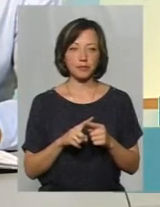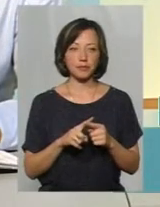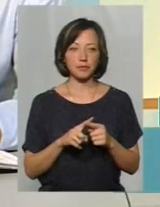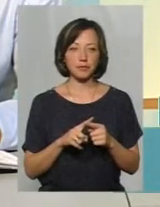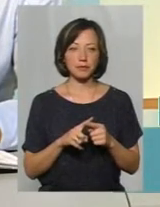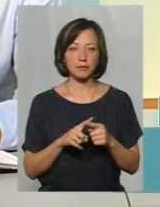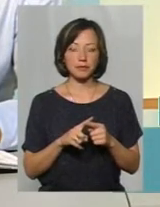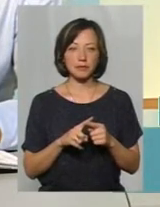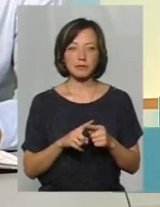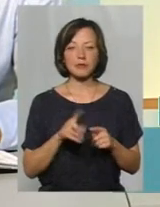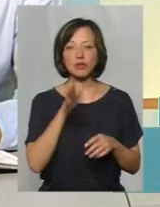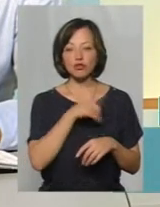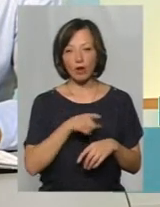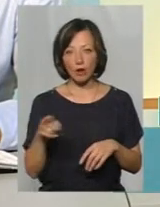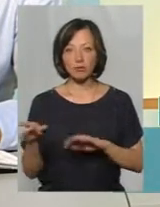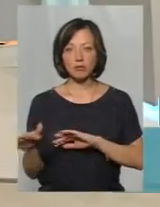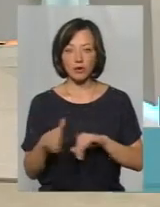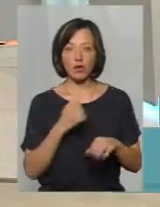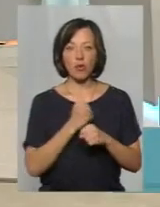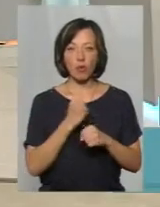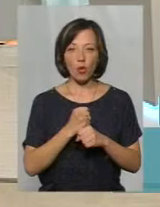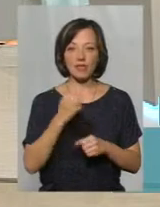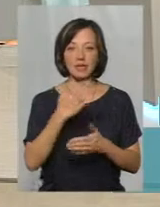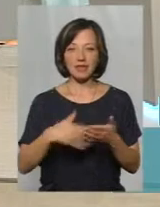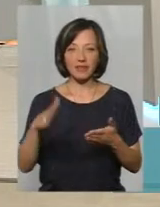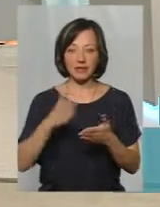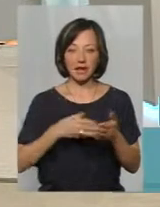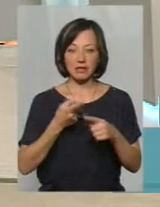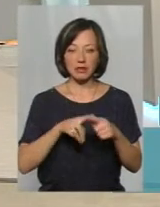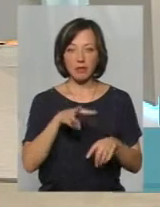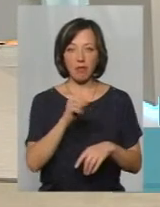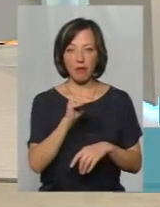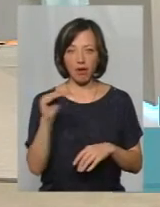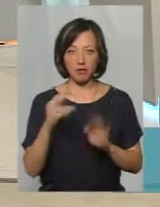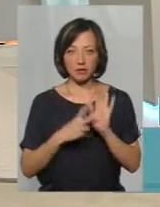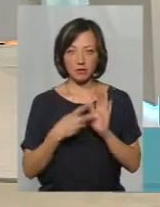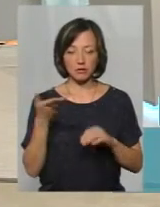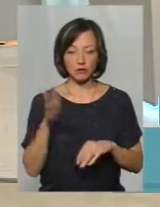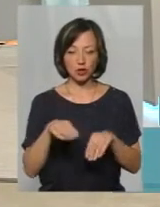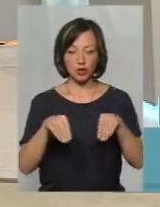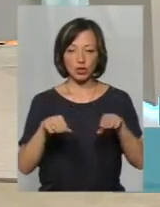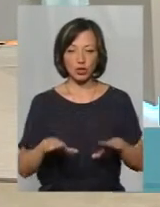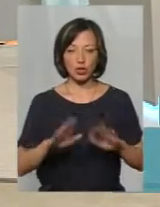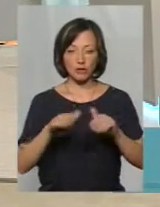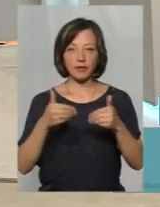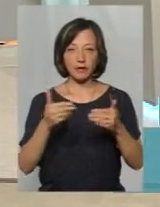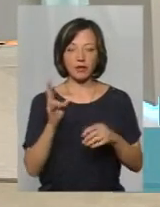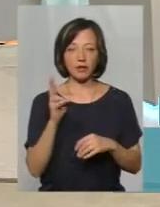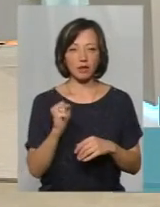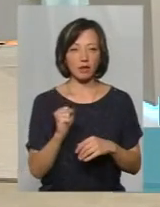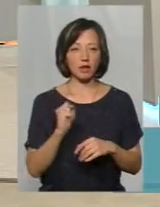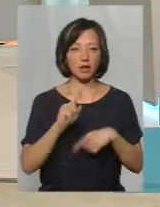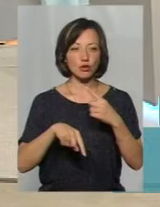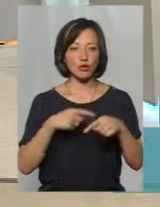Проходить певний час. Тобто робота з ліквідацією цих мафів, семи яких рішенням винесено на